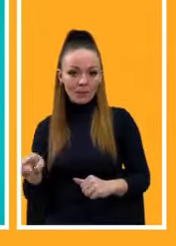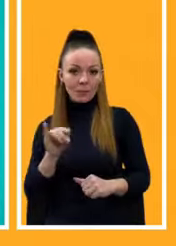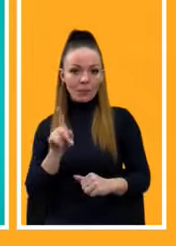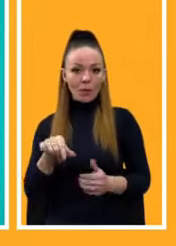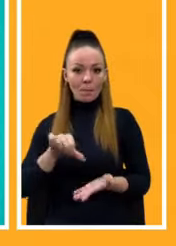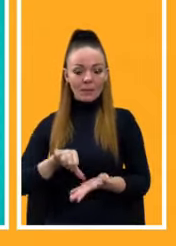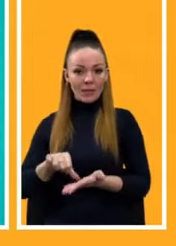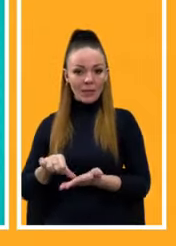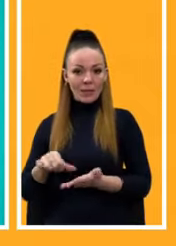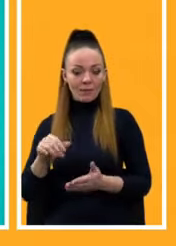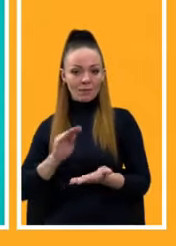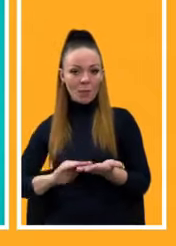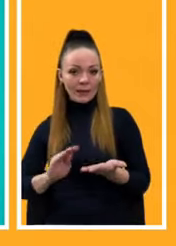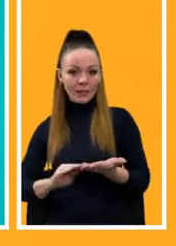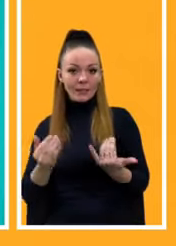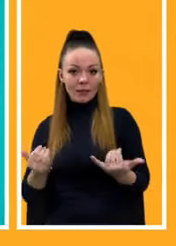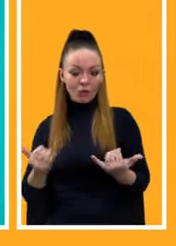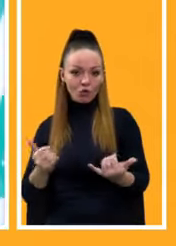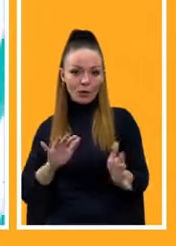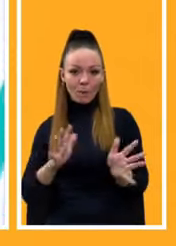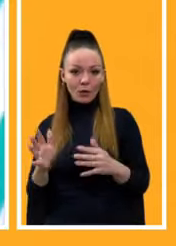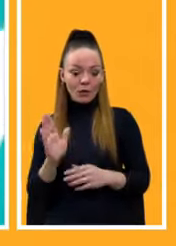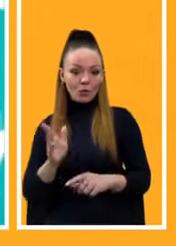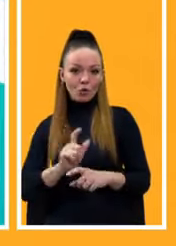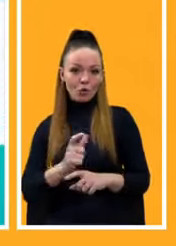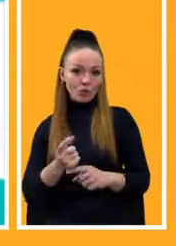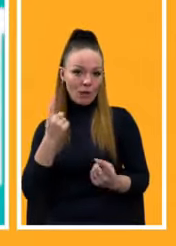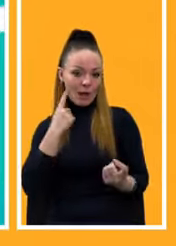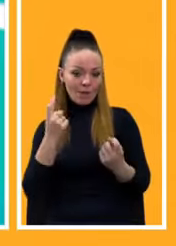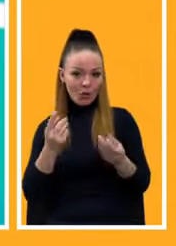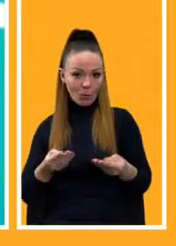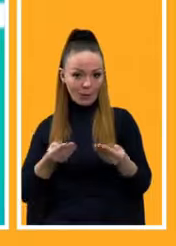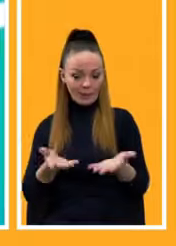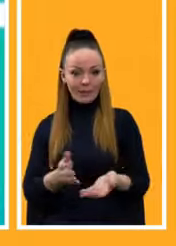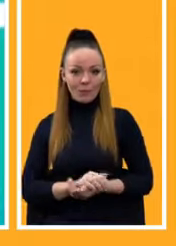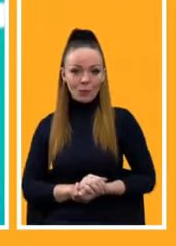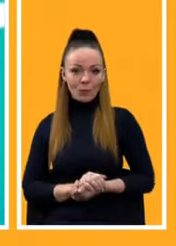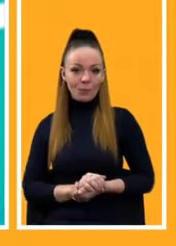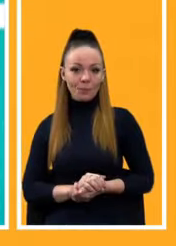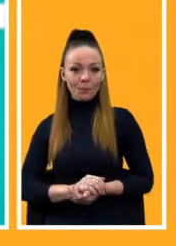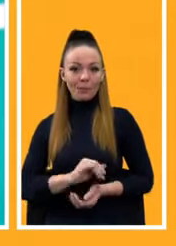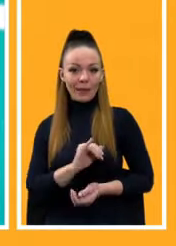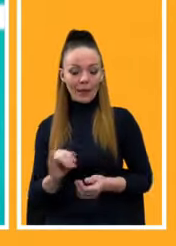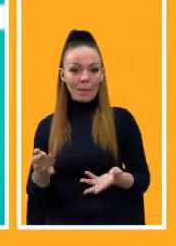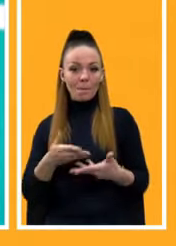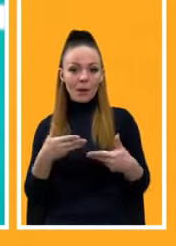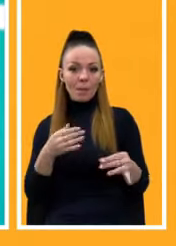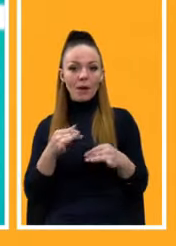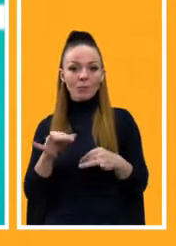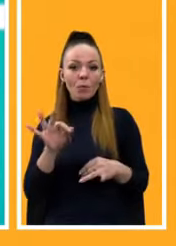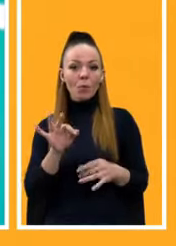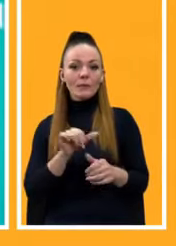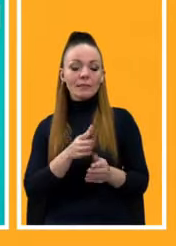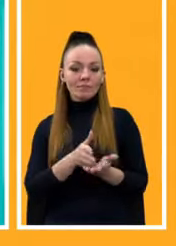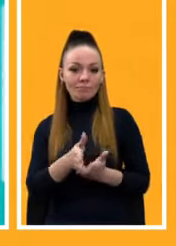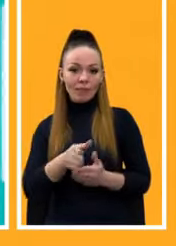медіа, сьогоднішня подія буде дуже інформативною. І ми поговоримо про саму авіаційну